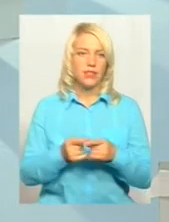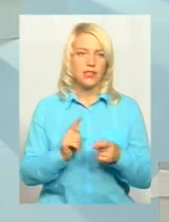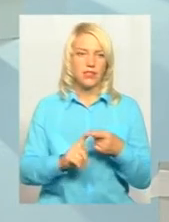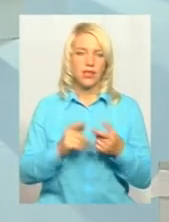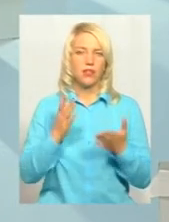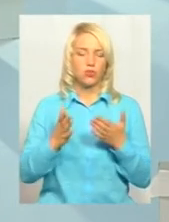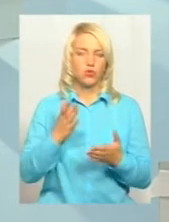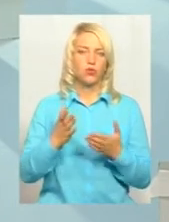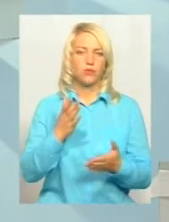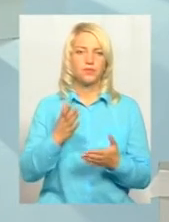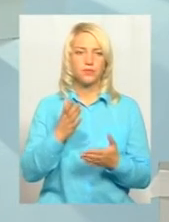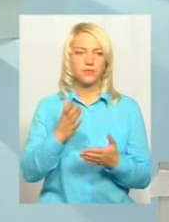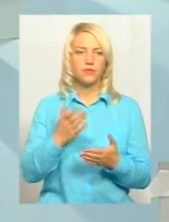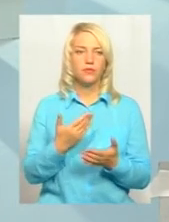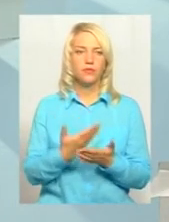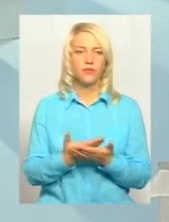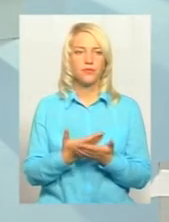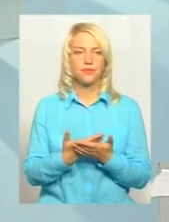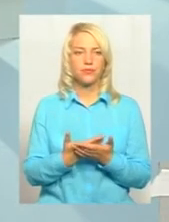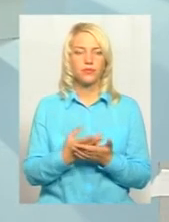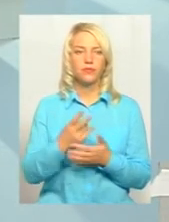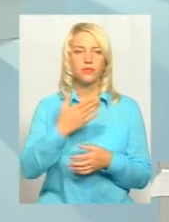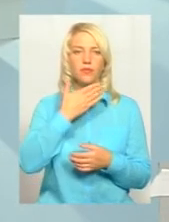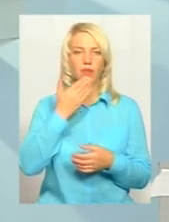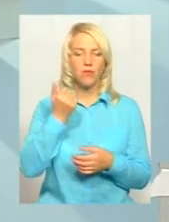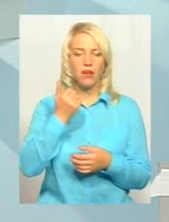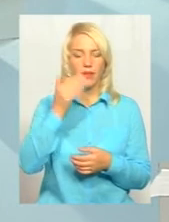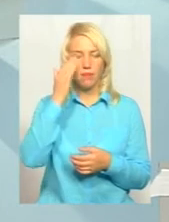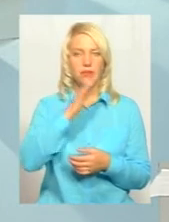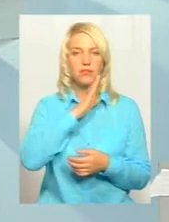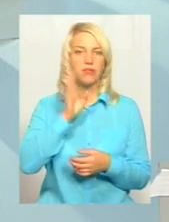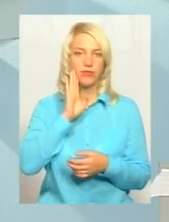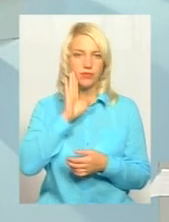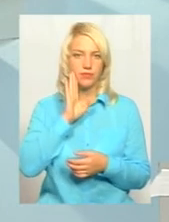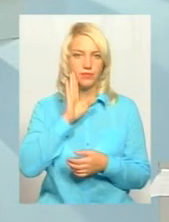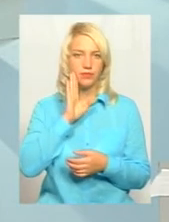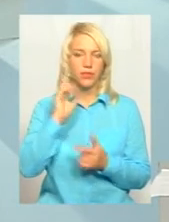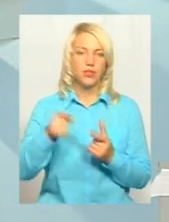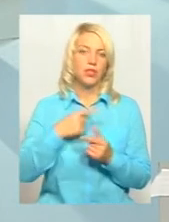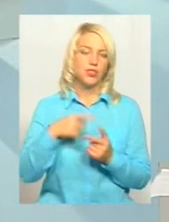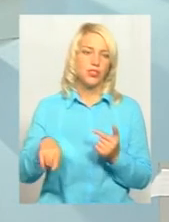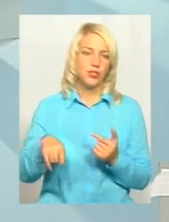якщо зрозуміло, що, наприклад, немає відсутні батьки, чи батьки,